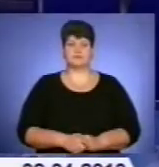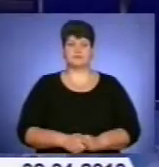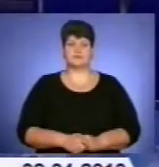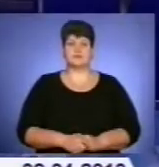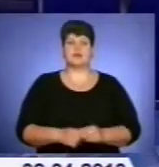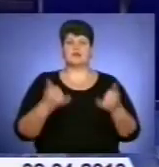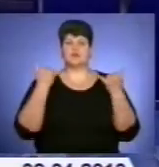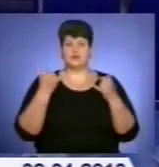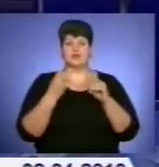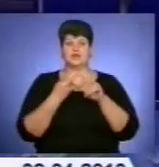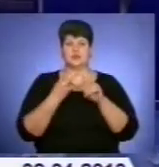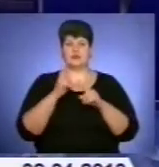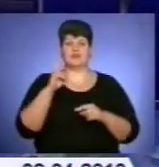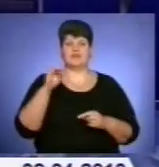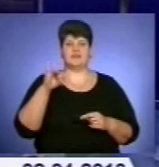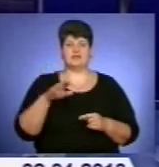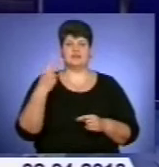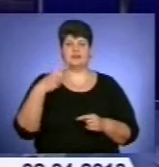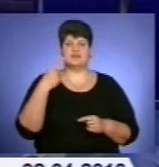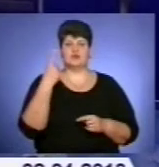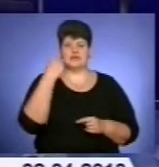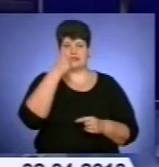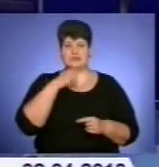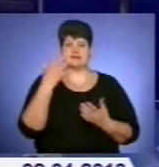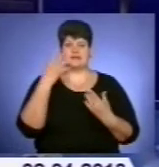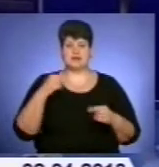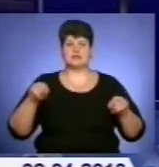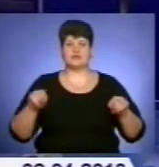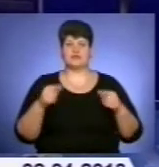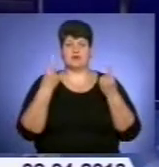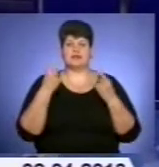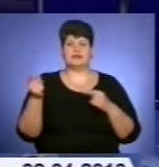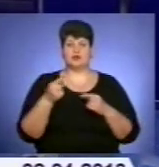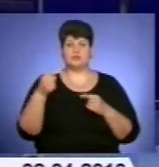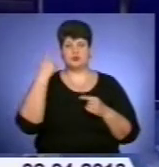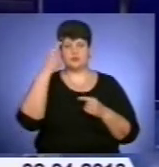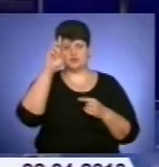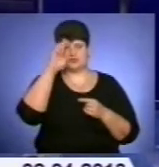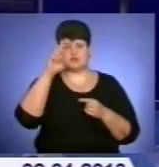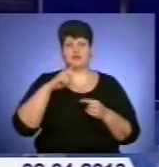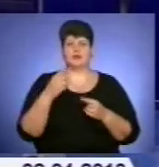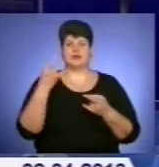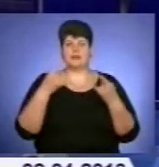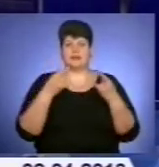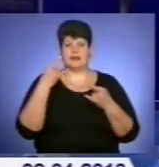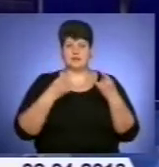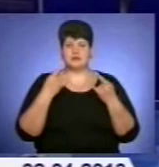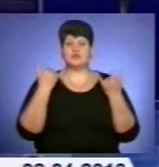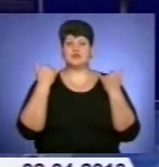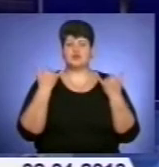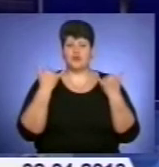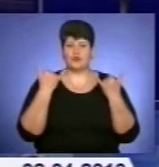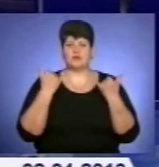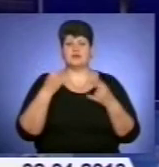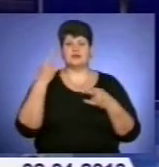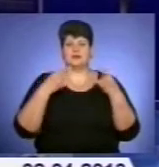Сьогодні, 2 квітня, 21 рік з дня заснування Тернопільського обласного державного телебачення. Сьогодні в ефірі Тернопільського